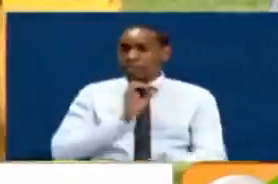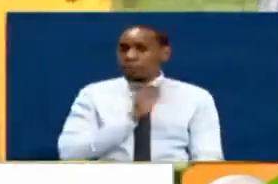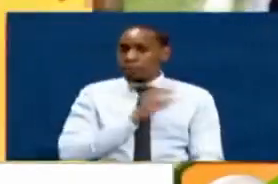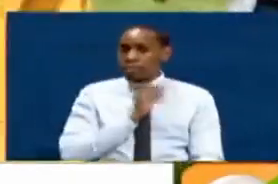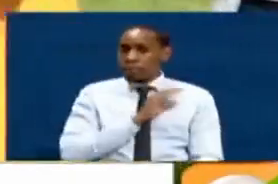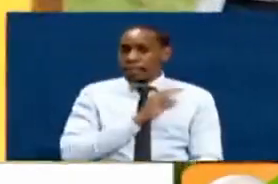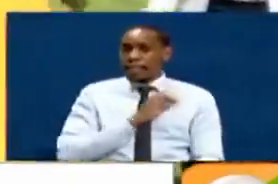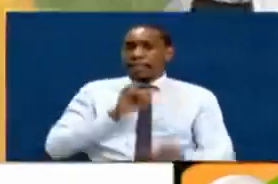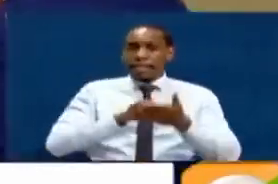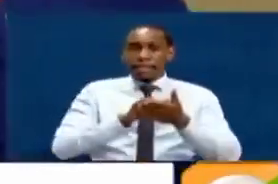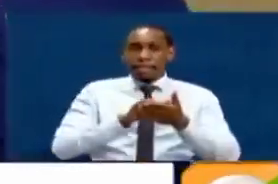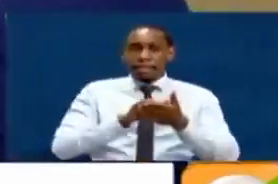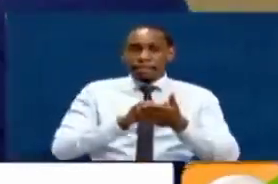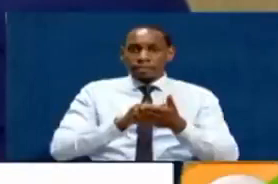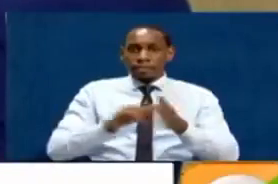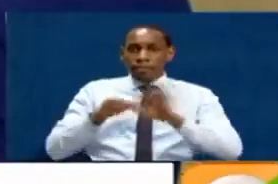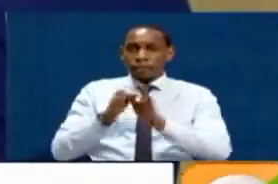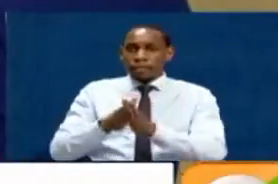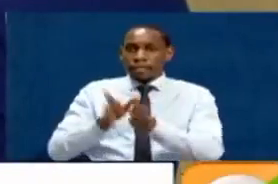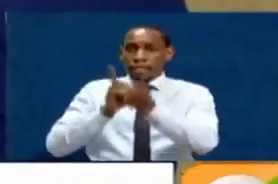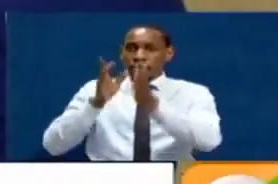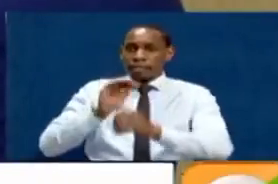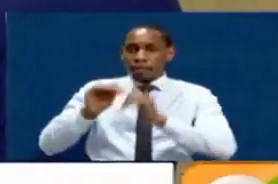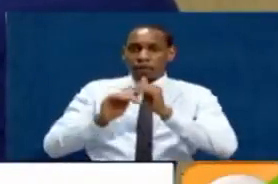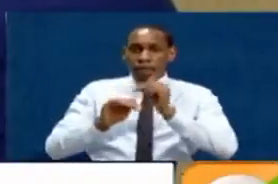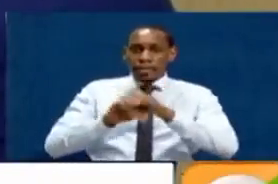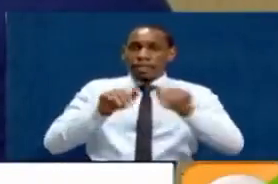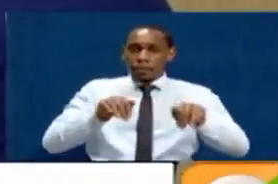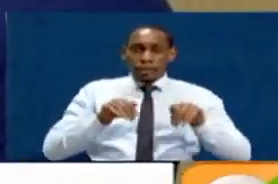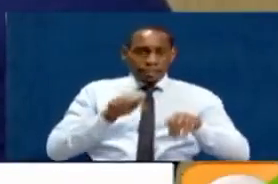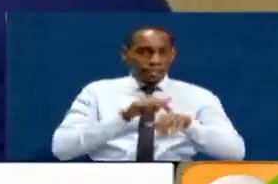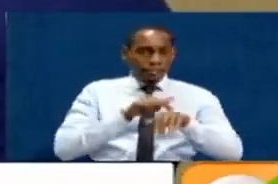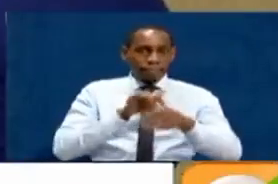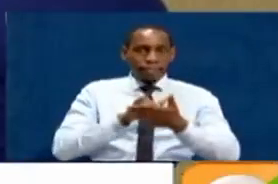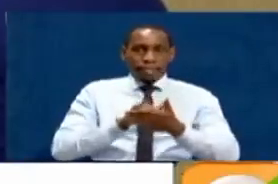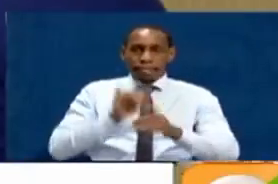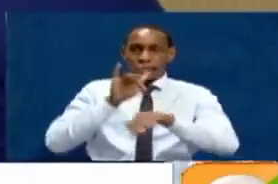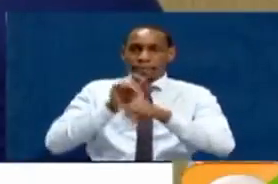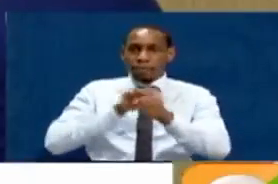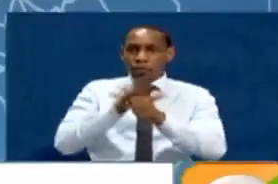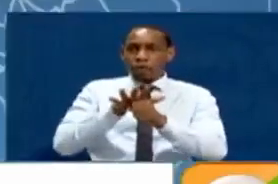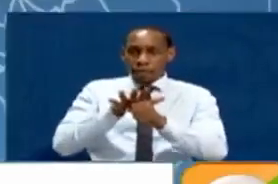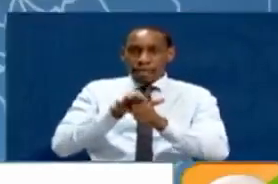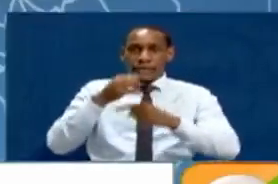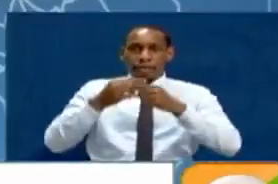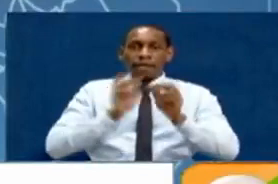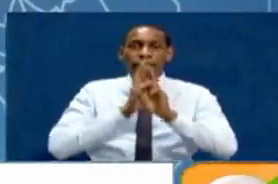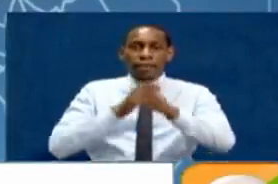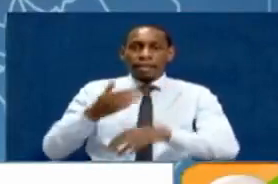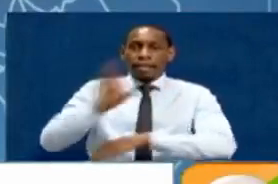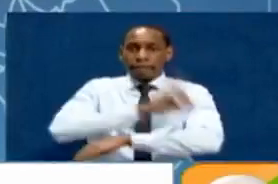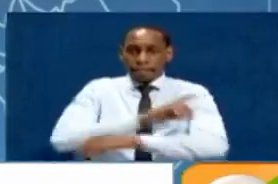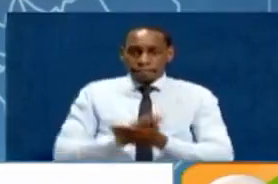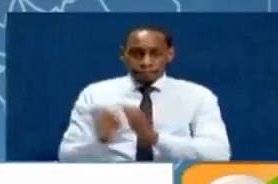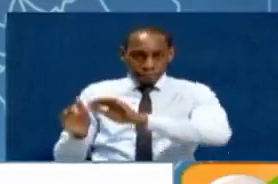malalamishiao ambayo nafana yale ya madaktari. Yote haya ya kisubiriwa wakati ya mbapo mambukizi ya COVID-19 ya naripotiwa